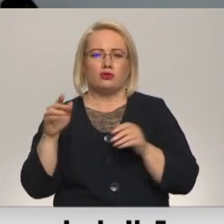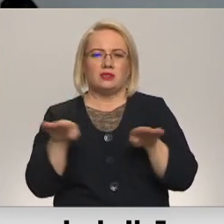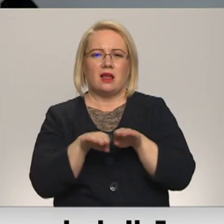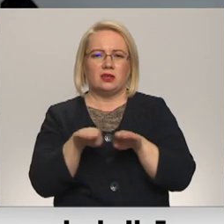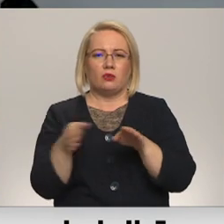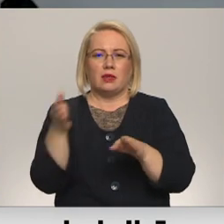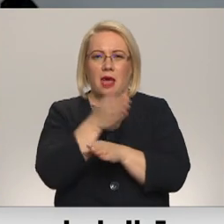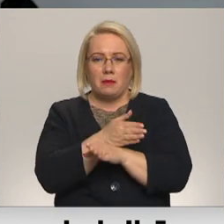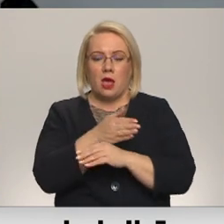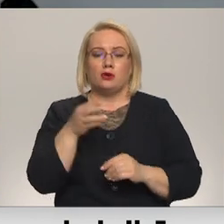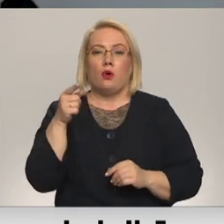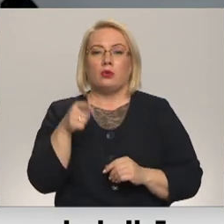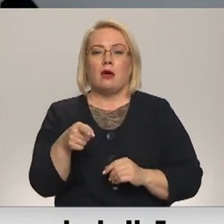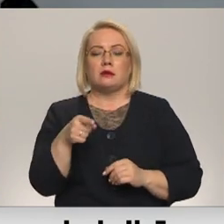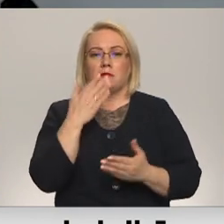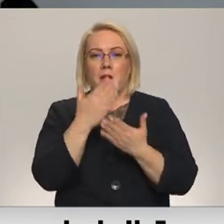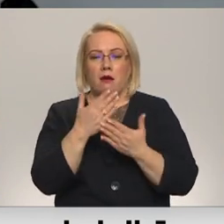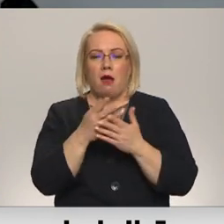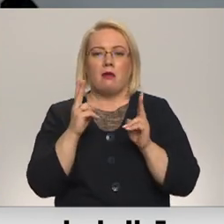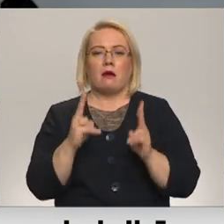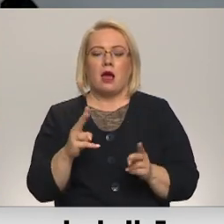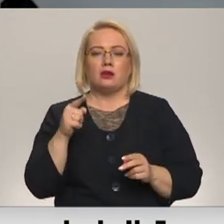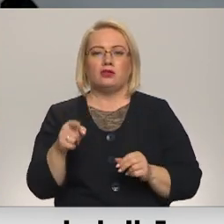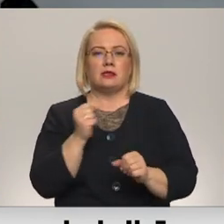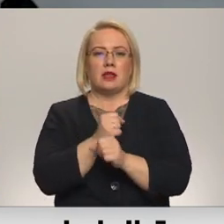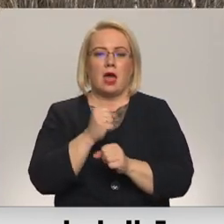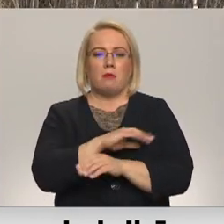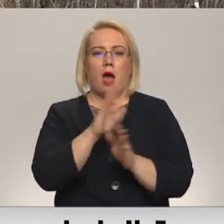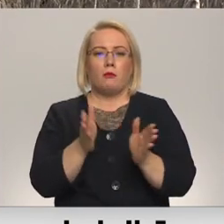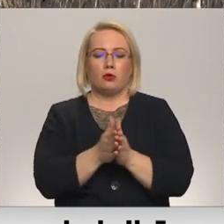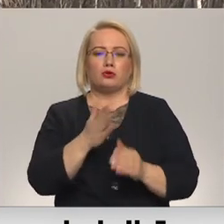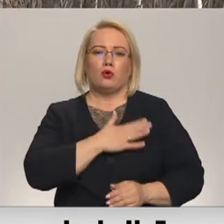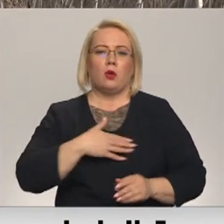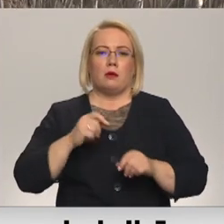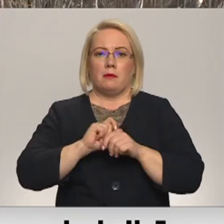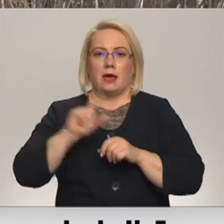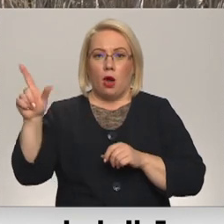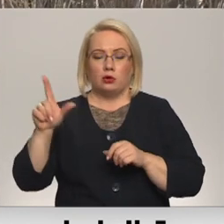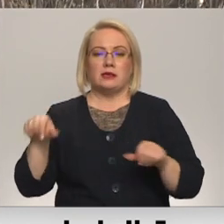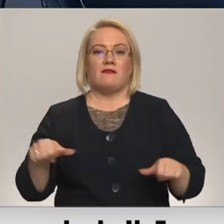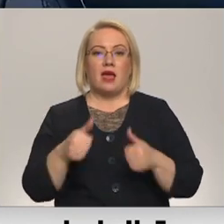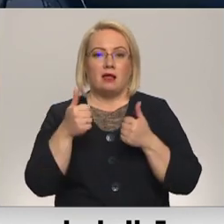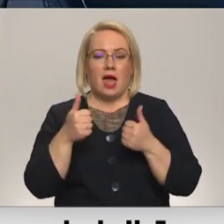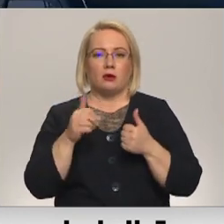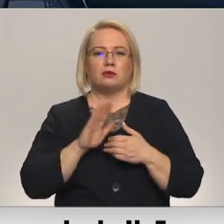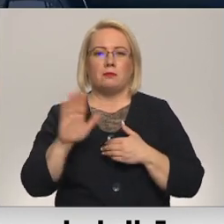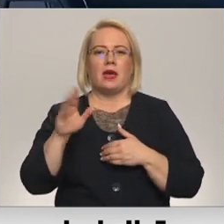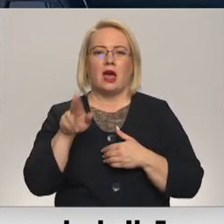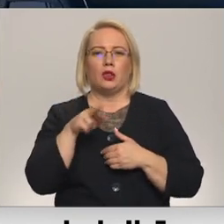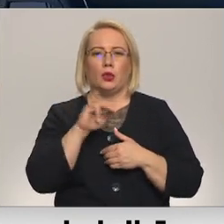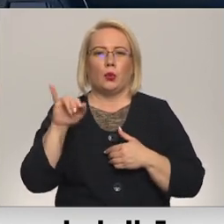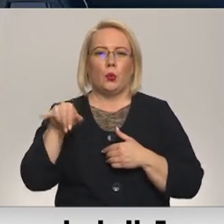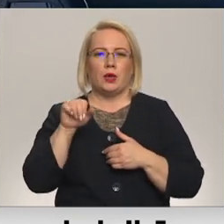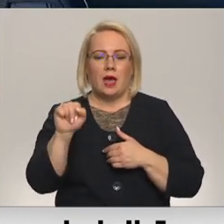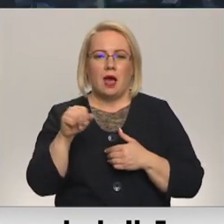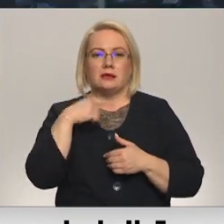Protams, tas norāda uz to, ka šis darba apjoms ir būtiski pieaudzis. Vienlaikus pietrujā norāda, ka vismas no